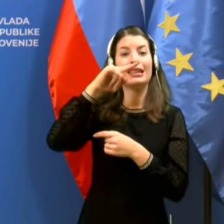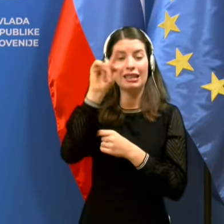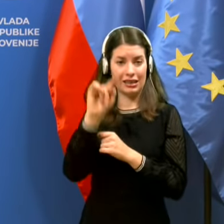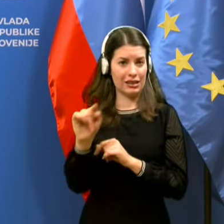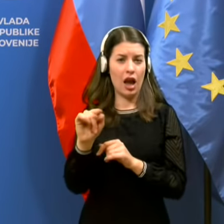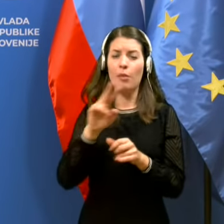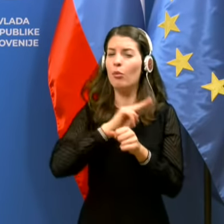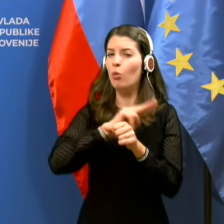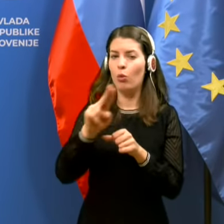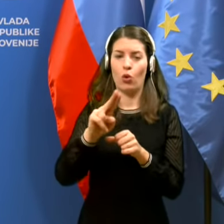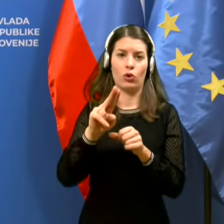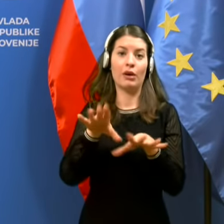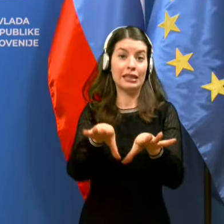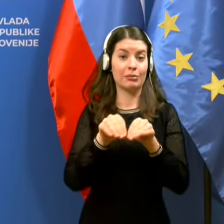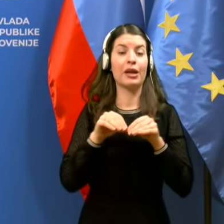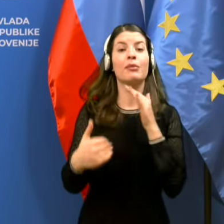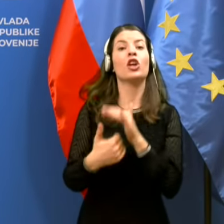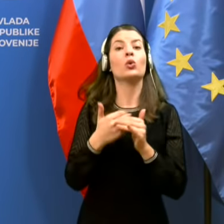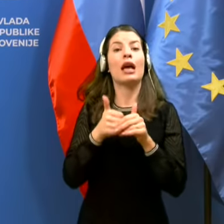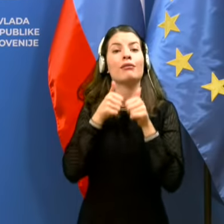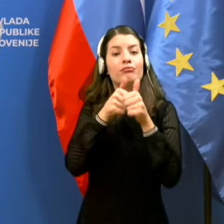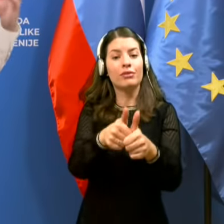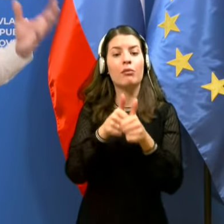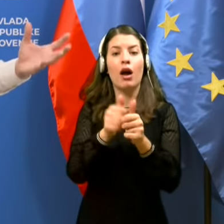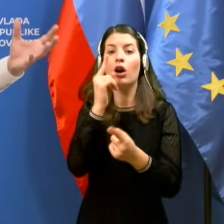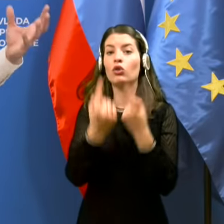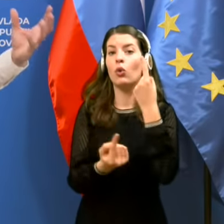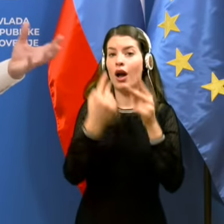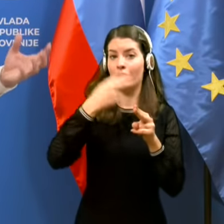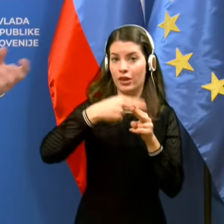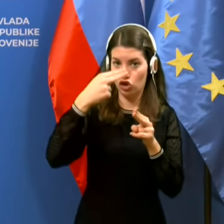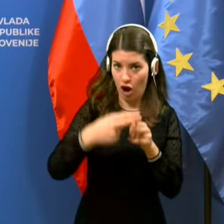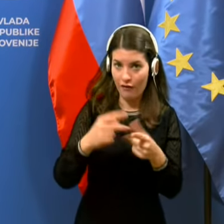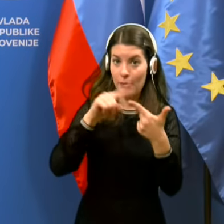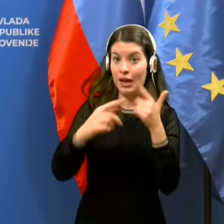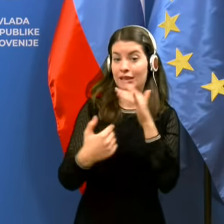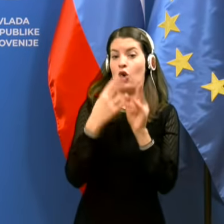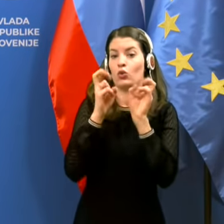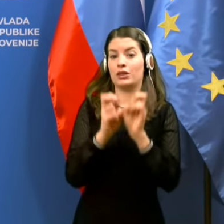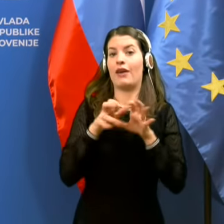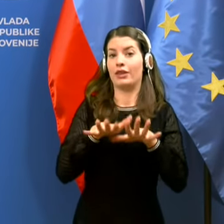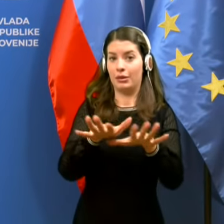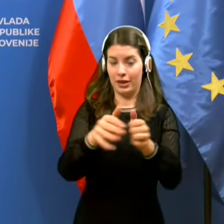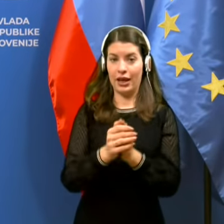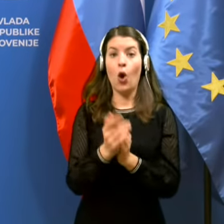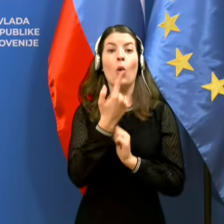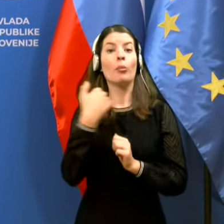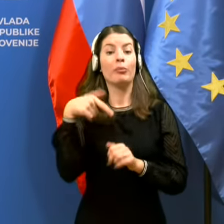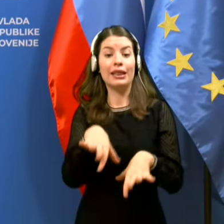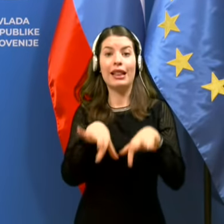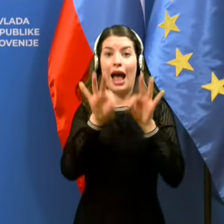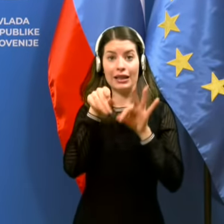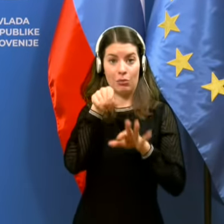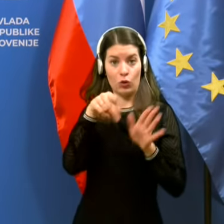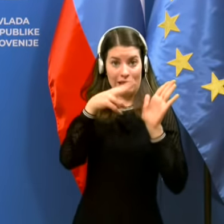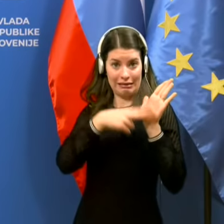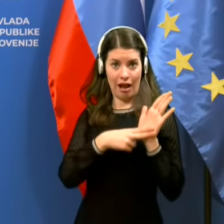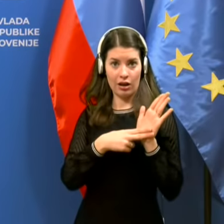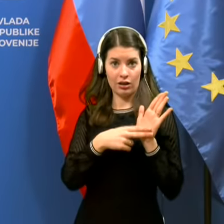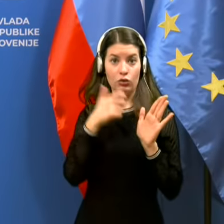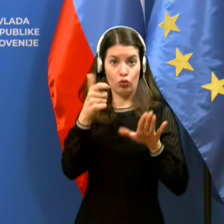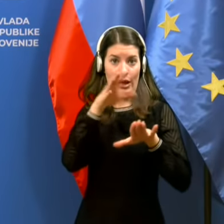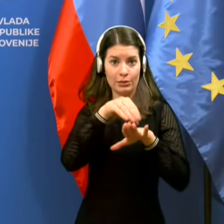popolnoma sprejemljiv za spremljanje dogajanja v državi in za obladovanje epidemije. In ko se najde takšen signal, se temu reče, s terena,